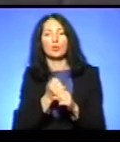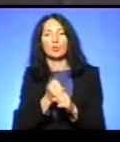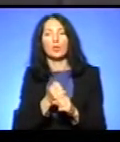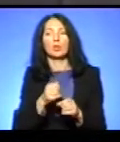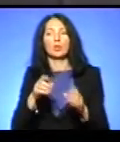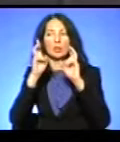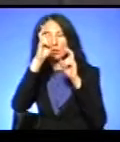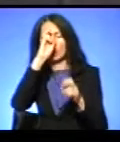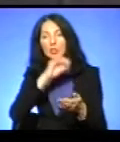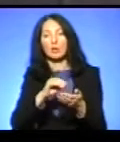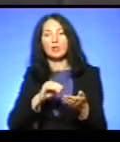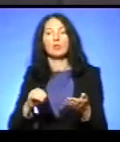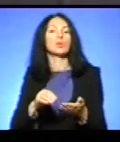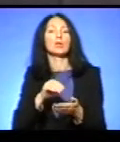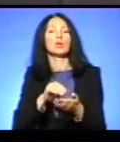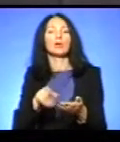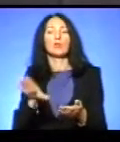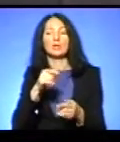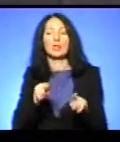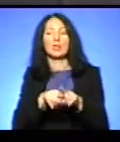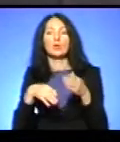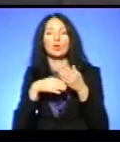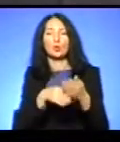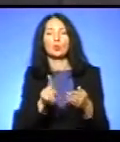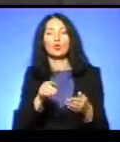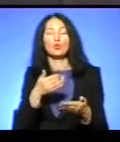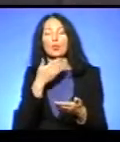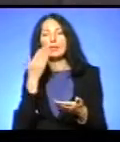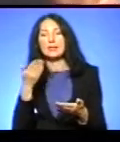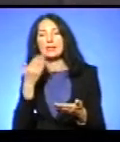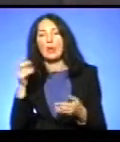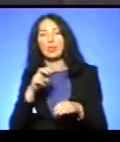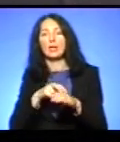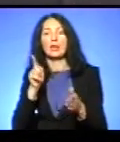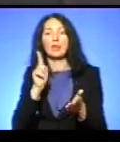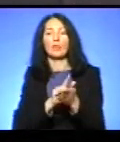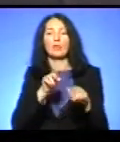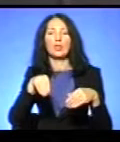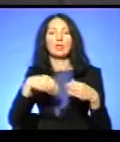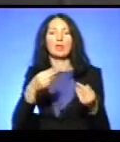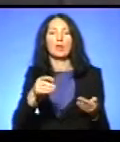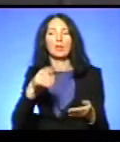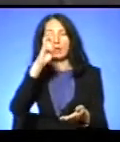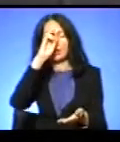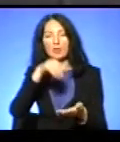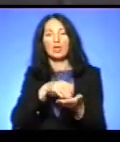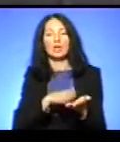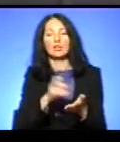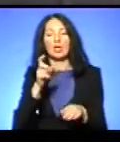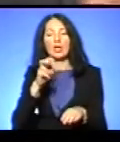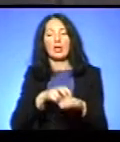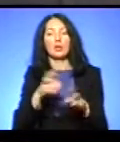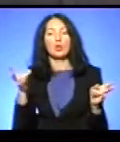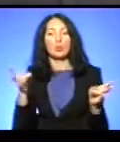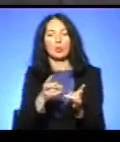чином, що запити лікарі повинні подавати в державний реєстр. Лікарю потрібен трансплантат,